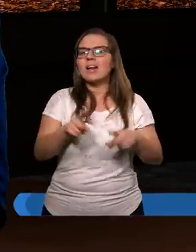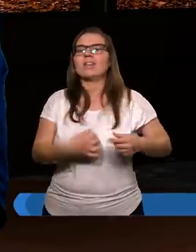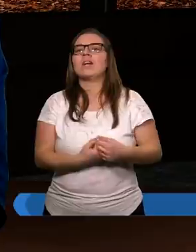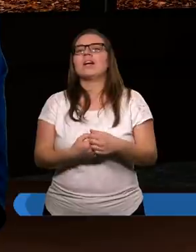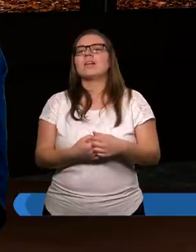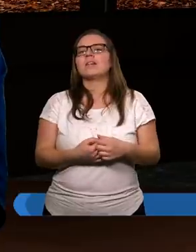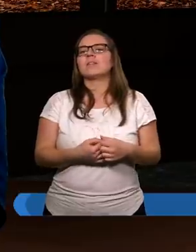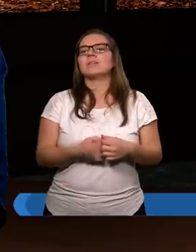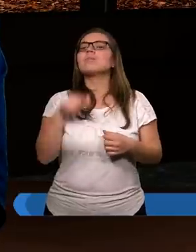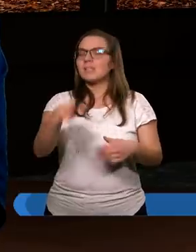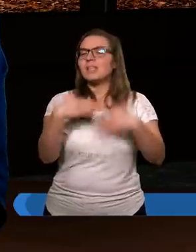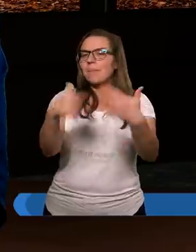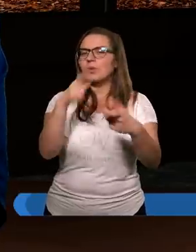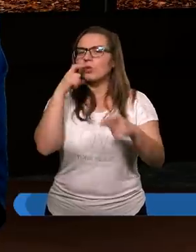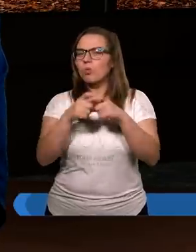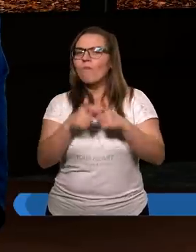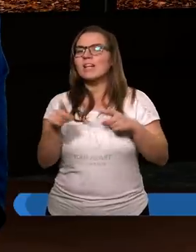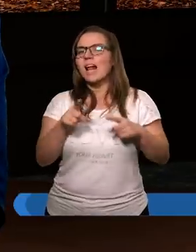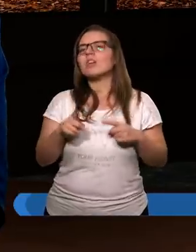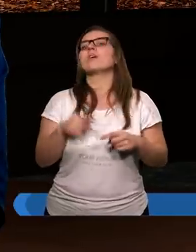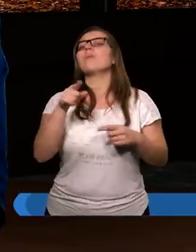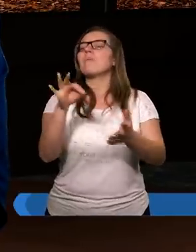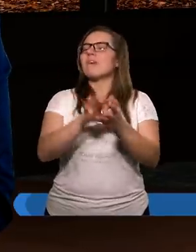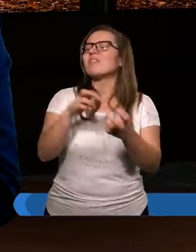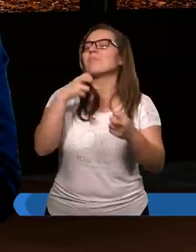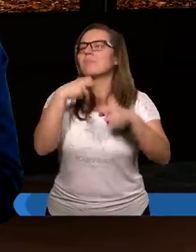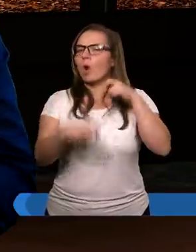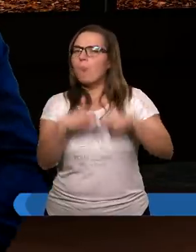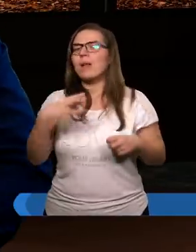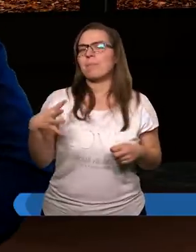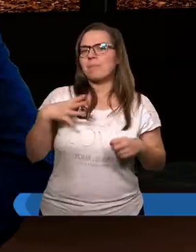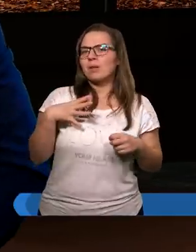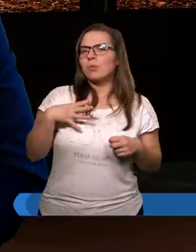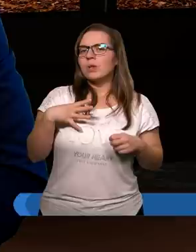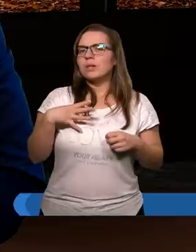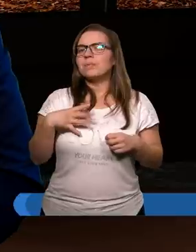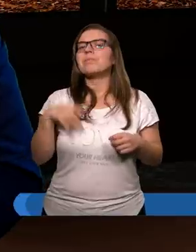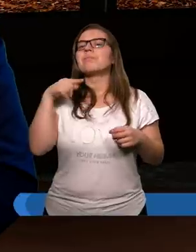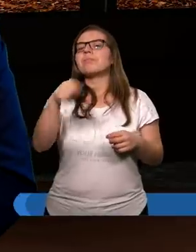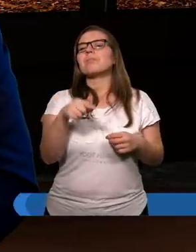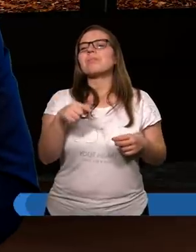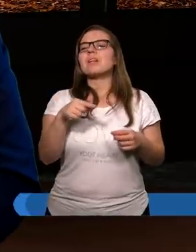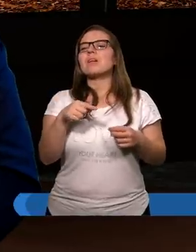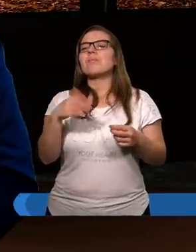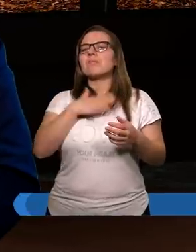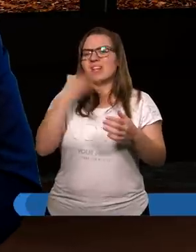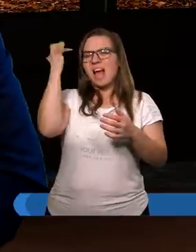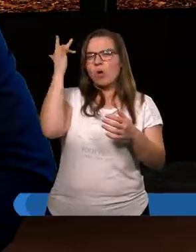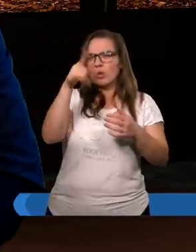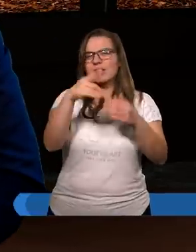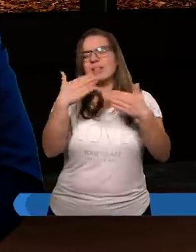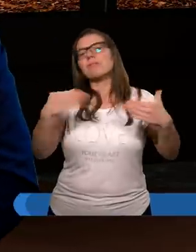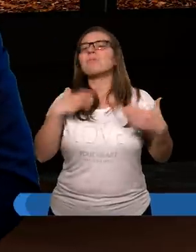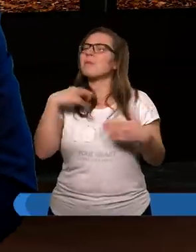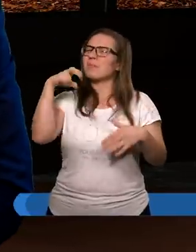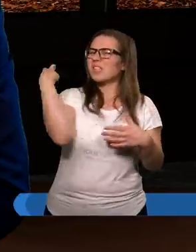przyznajemy temu słowu. Ale był to pewien problem. Na moich studiach teologicznych miałem kiedyś takie bardzo